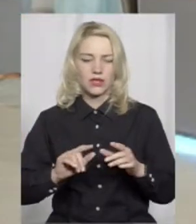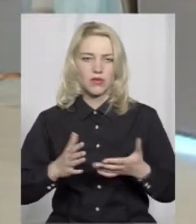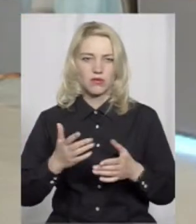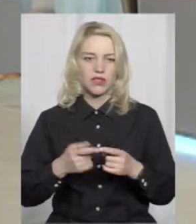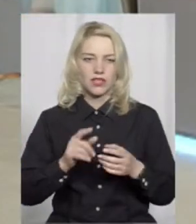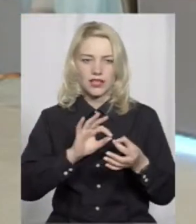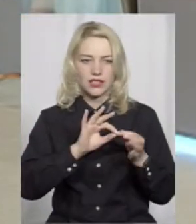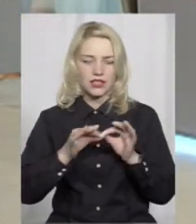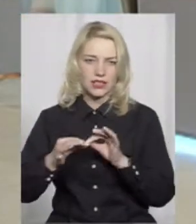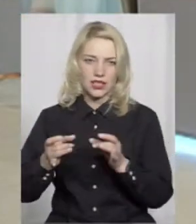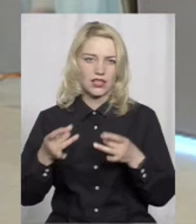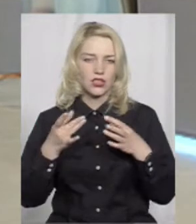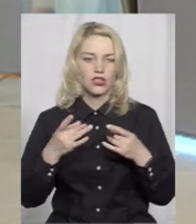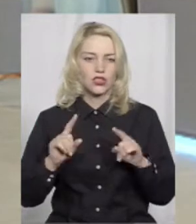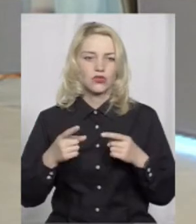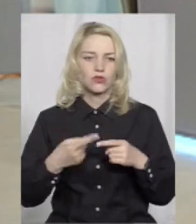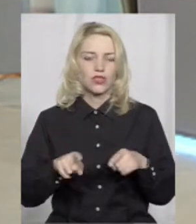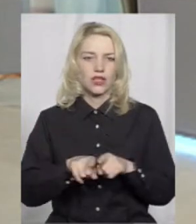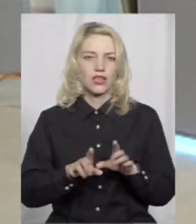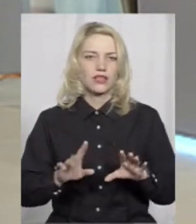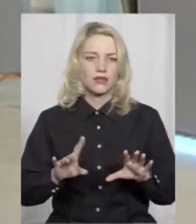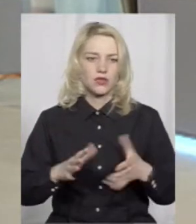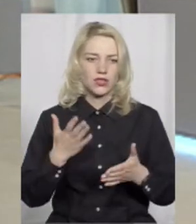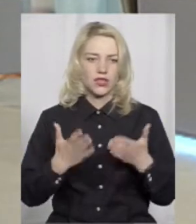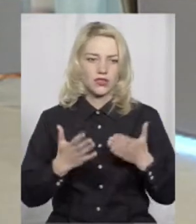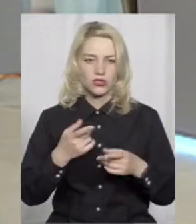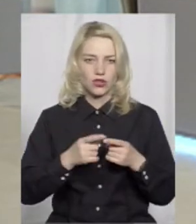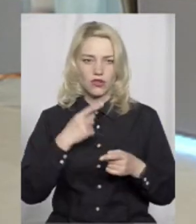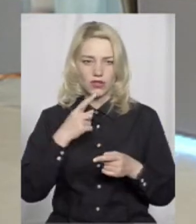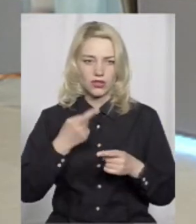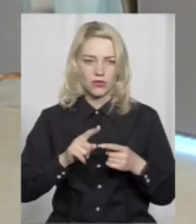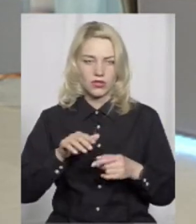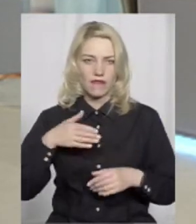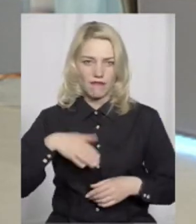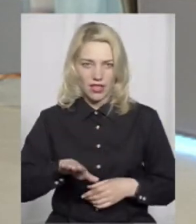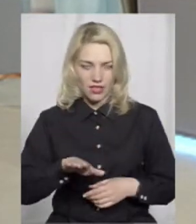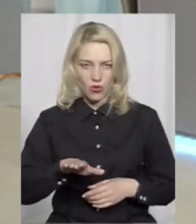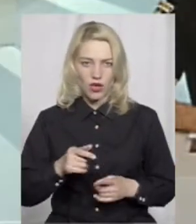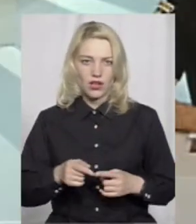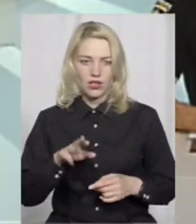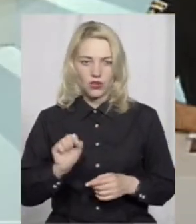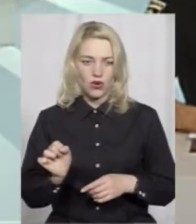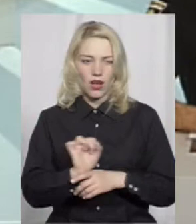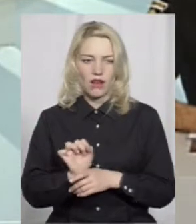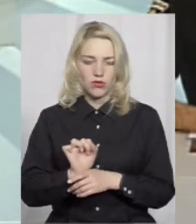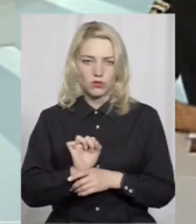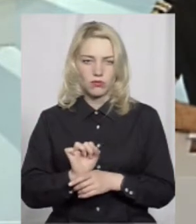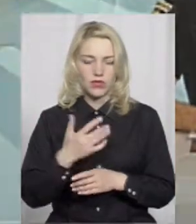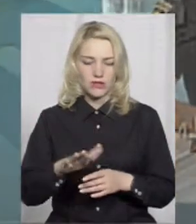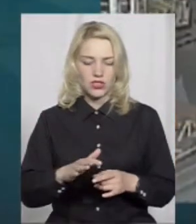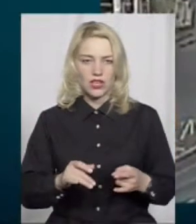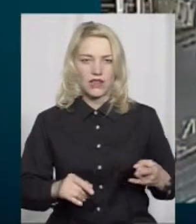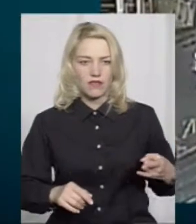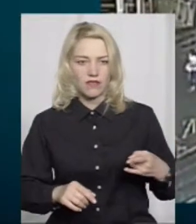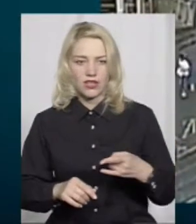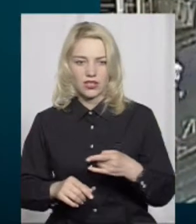деталі, чому це пройшло і як? Ну, дивіться, якщо ми беремо дане відео, то автомобіль вже виїжджав на